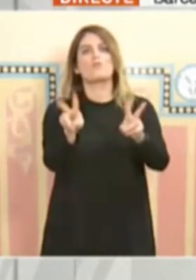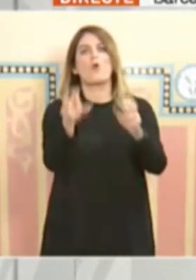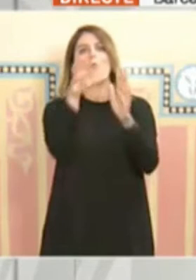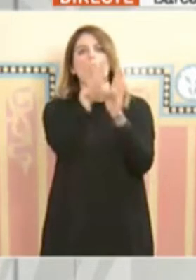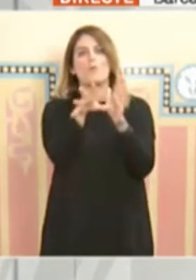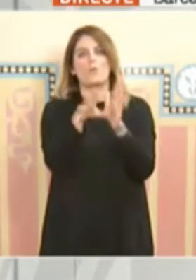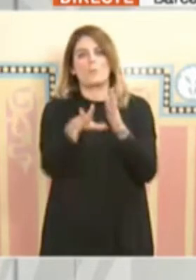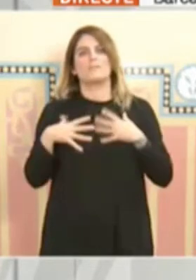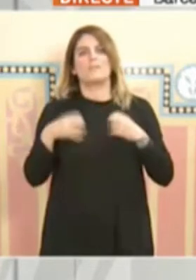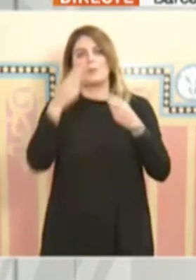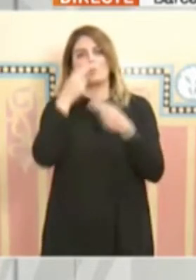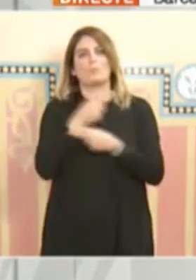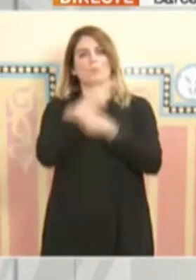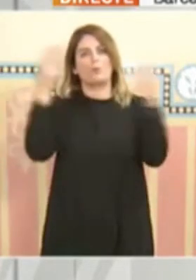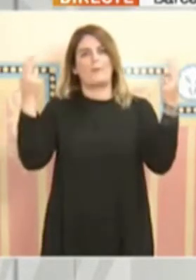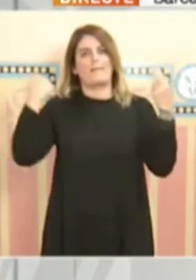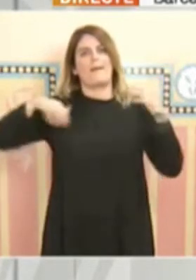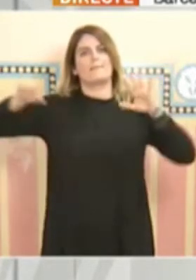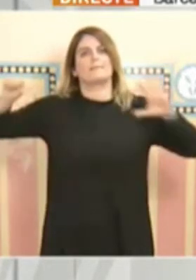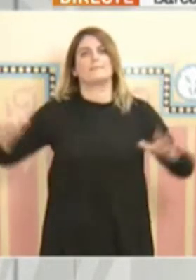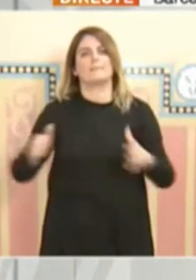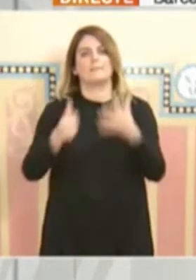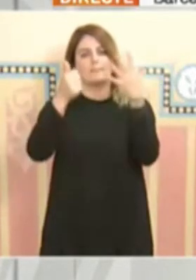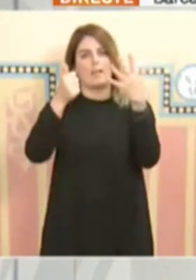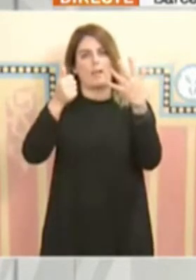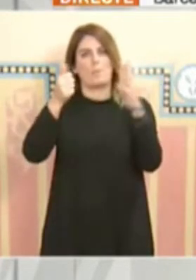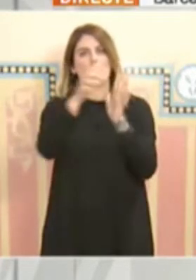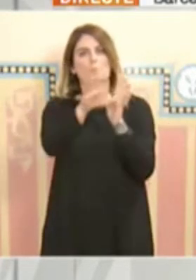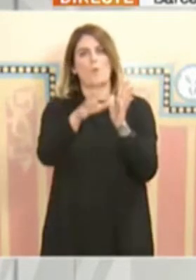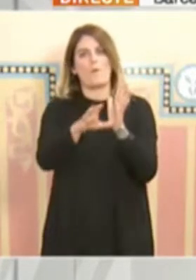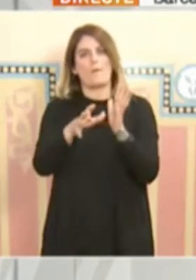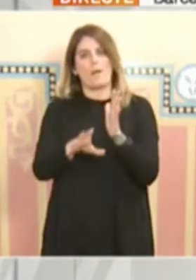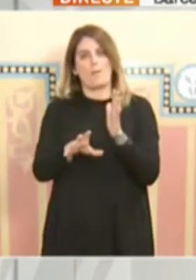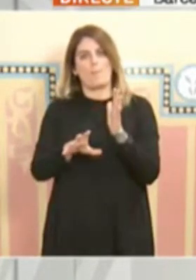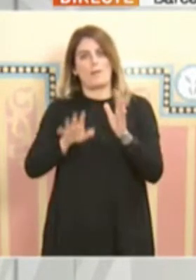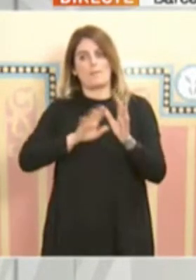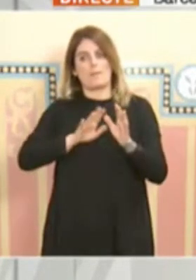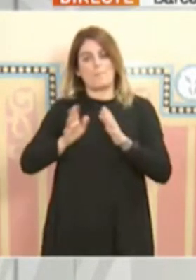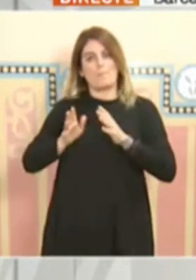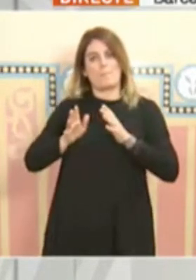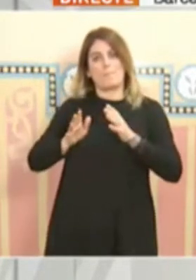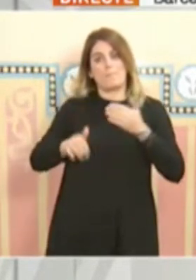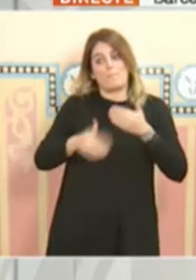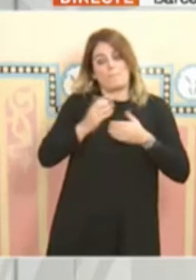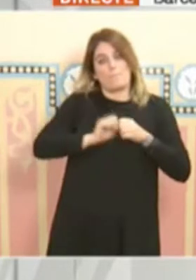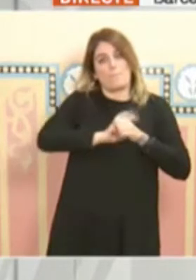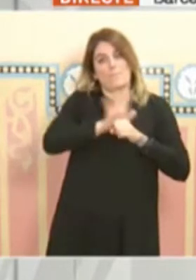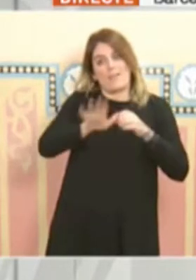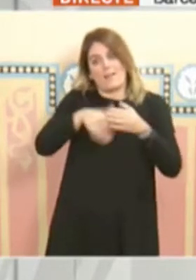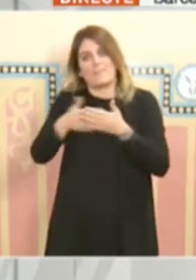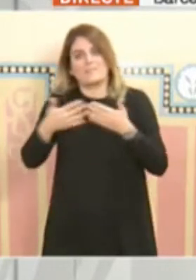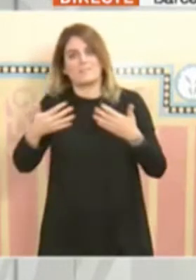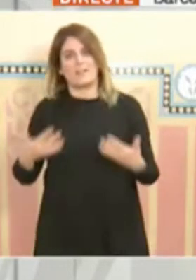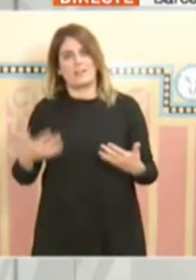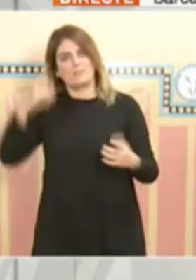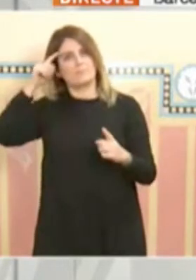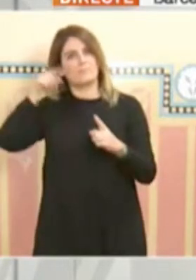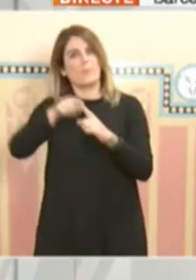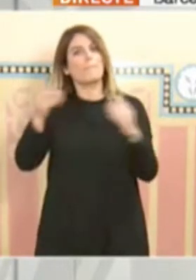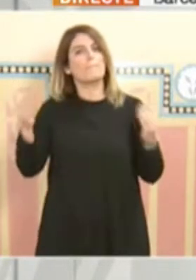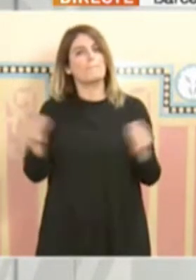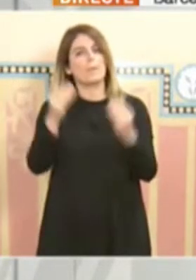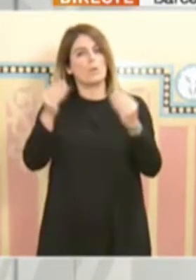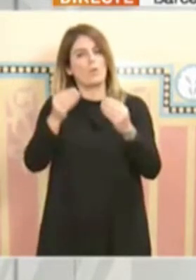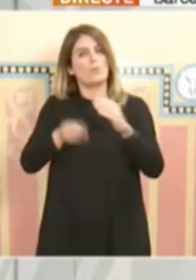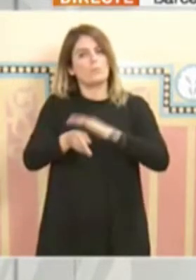de salut pública. És el sisè que posem en marxa des de l'inici de la pandèmia en aquesta millora constant al circuit de